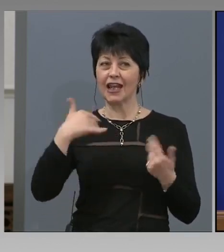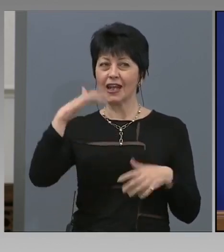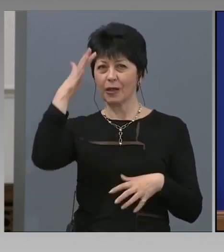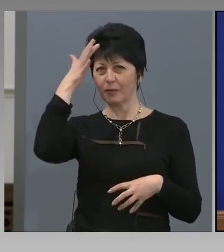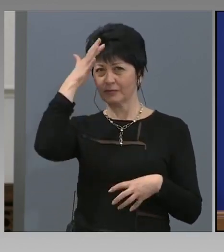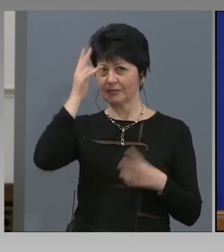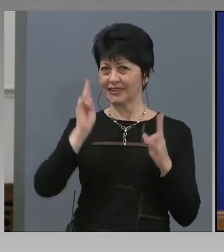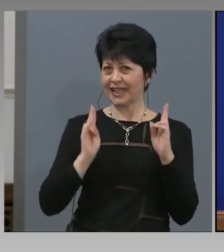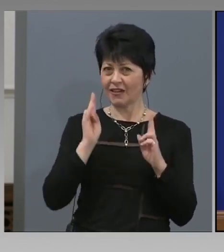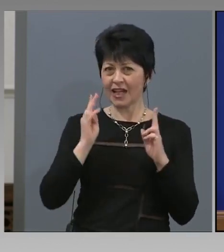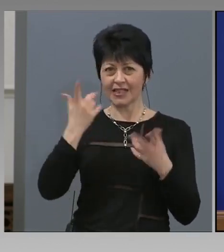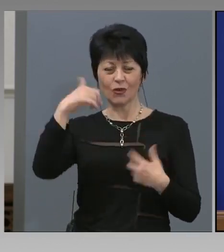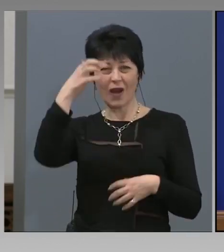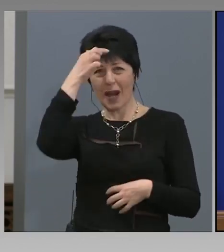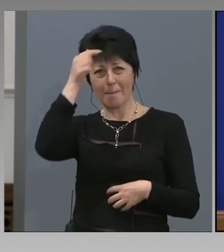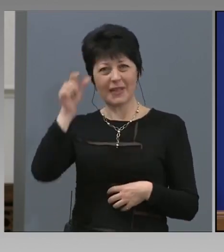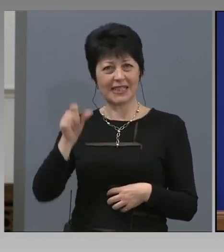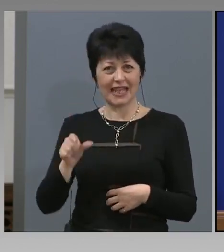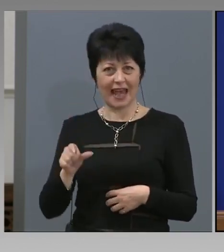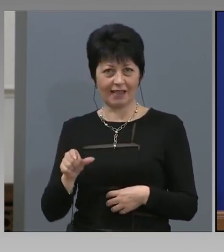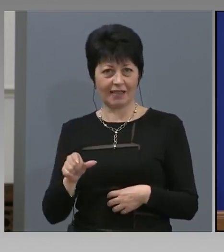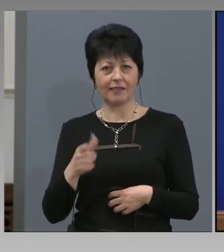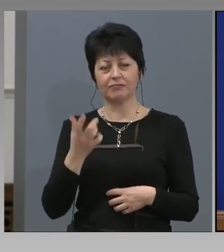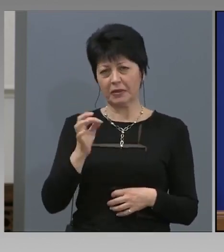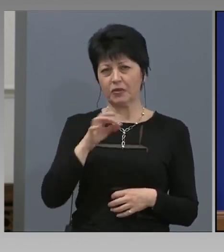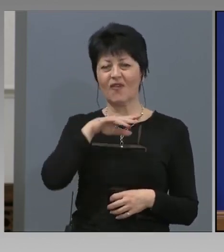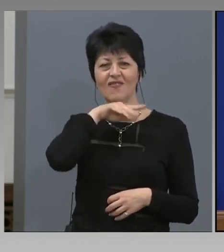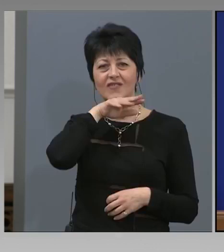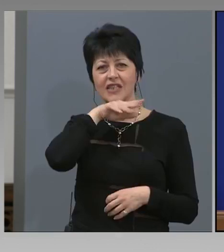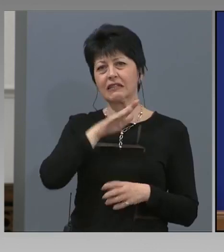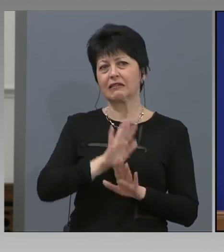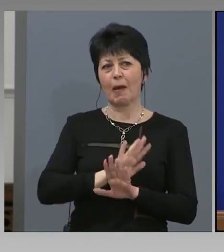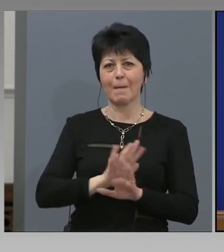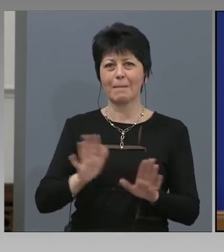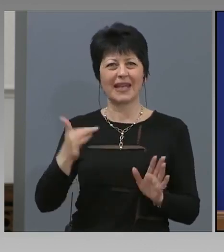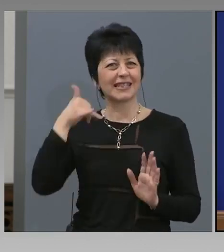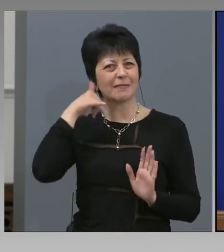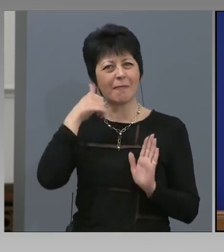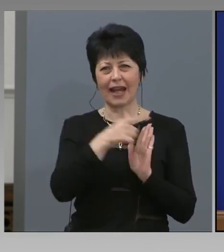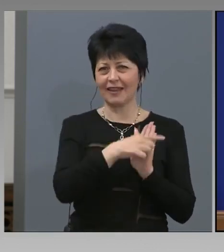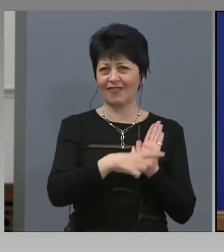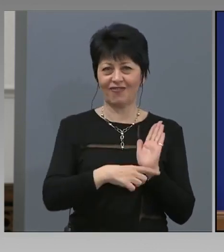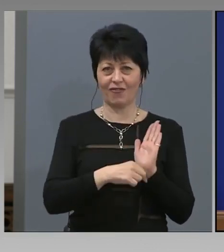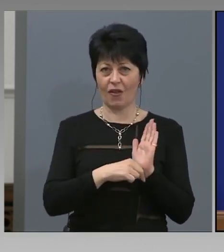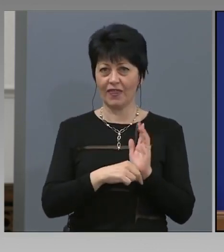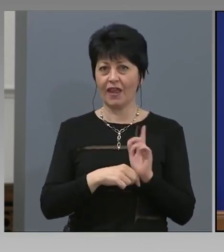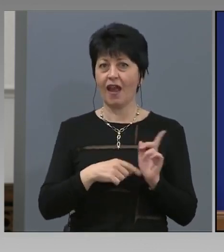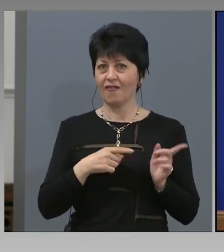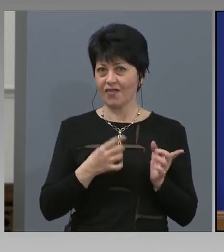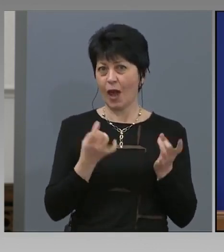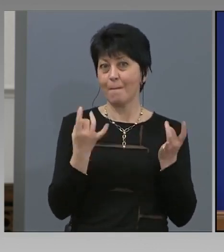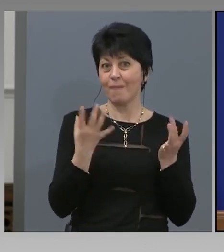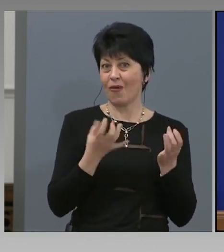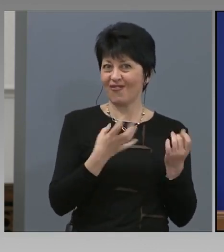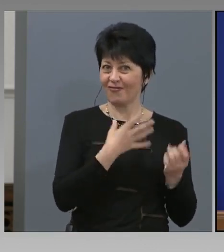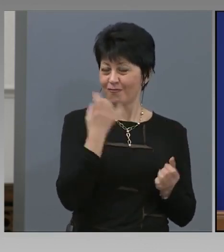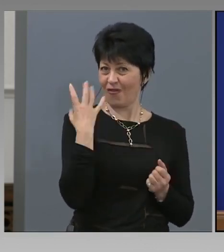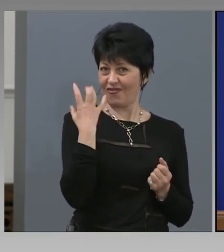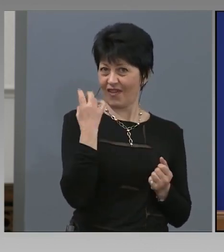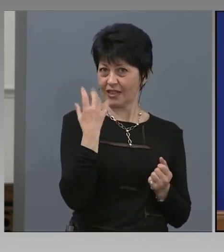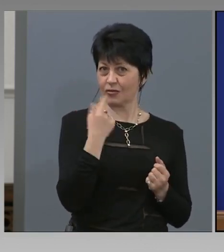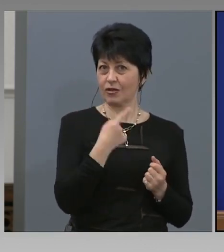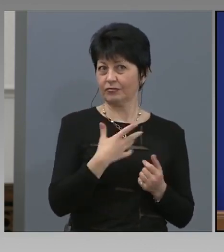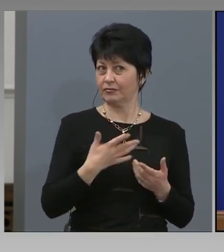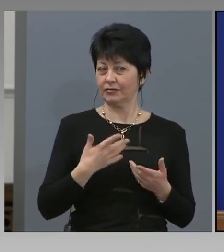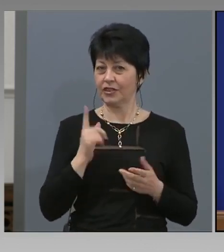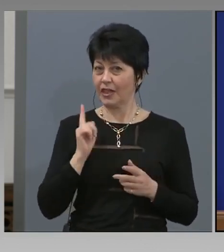професор мутъвчистки приема пациент, възрастен, без смартфон, трябва ли вие, професоре, да му искате съгласие, за да въведете неговия статус,